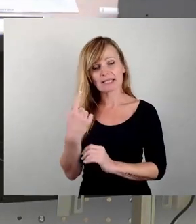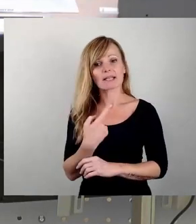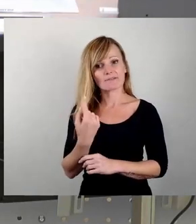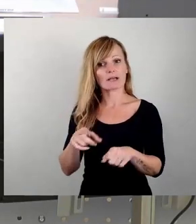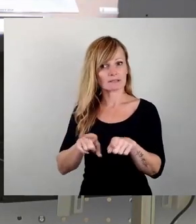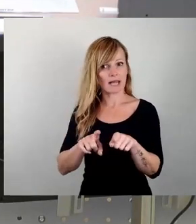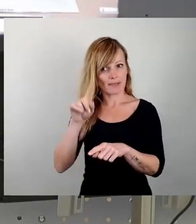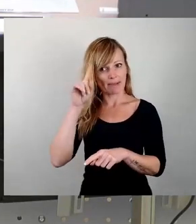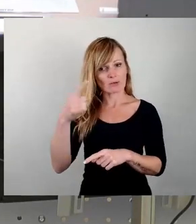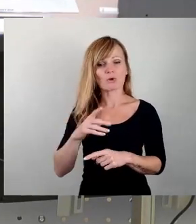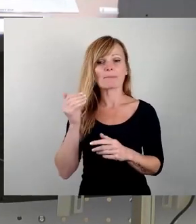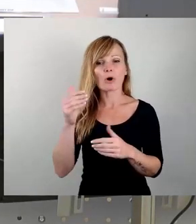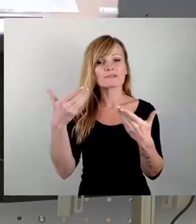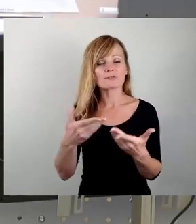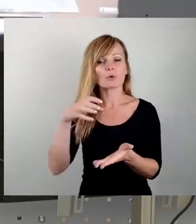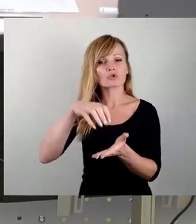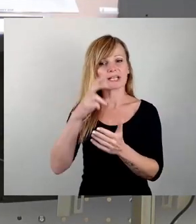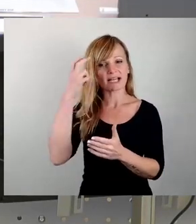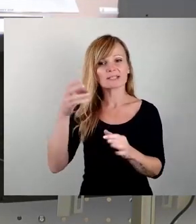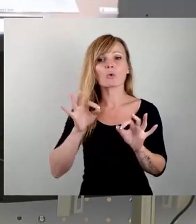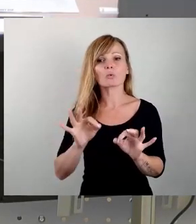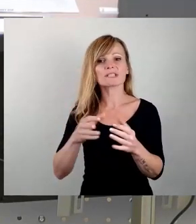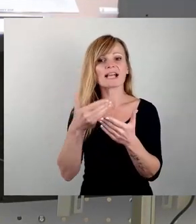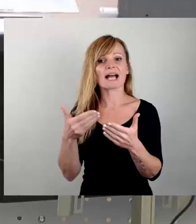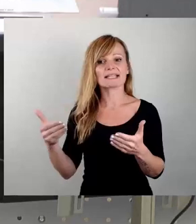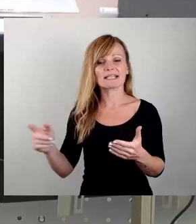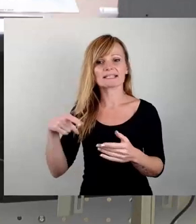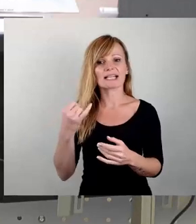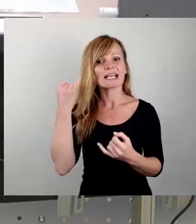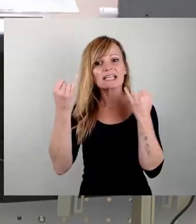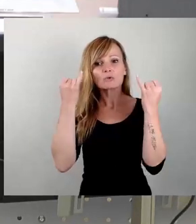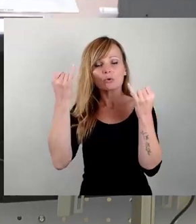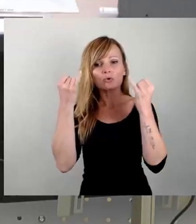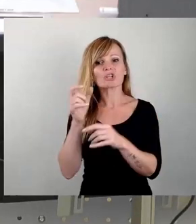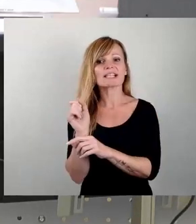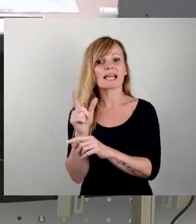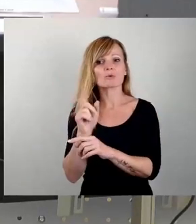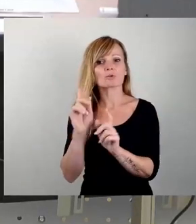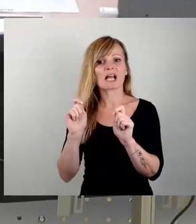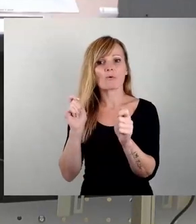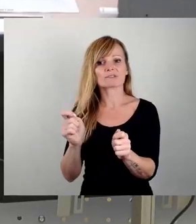wie das oft so ist in diesem Stadtrat, gutes Anliegen wird dann mit einem ideologischen Sendungsauftrag verbunden.